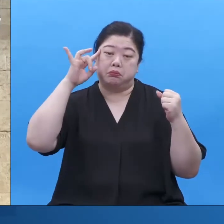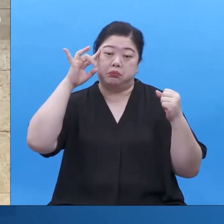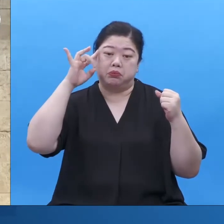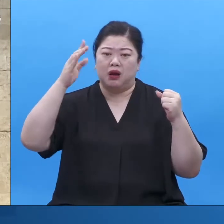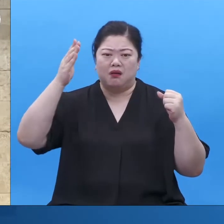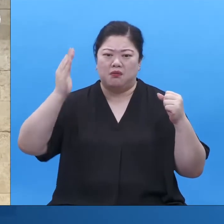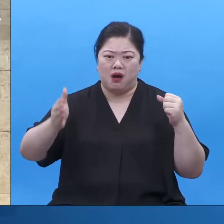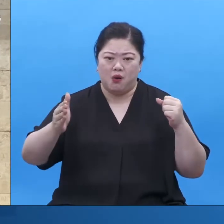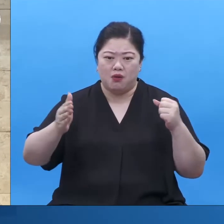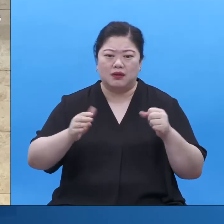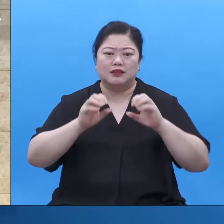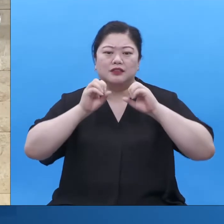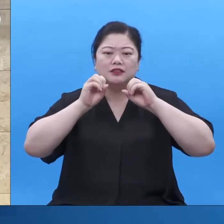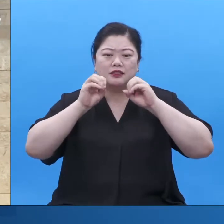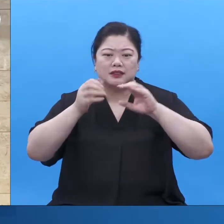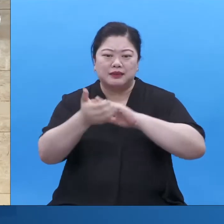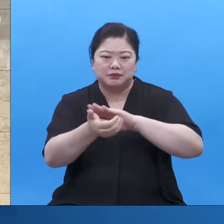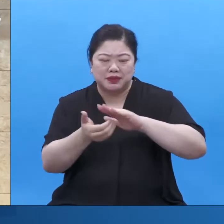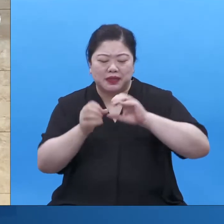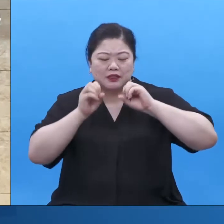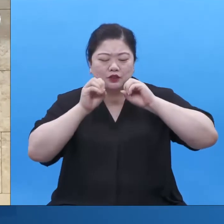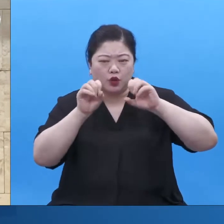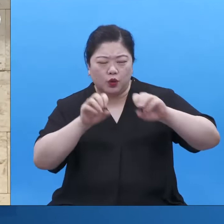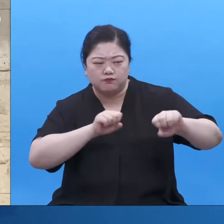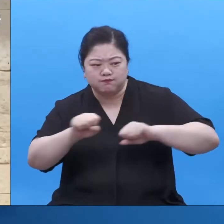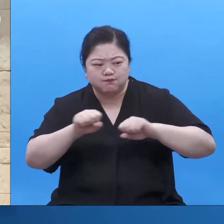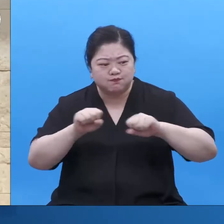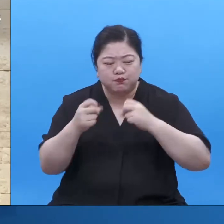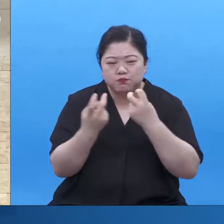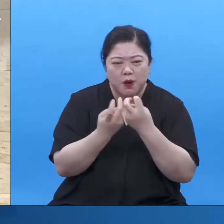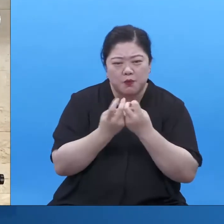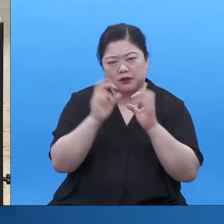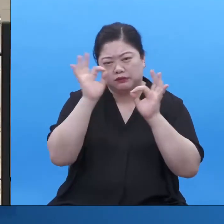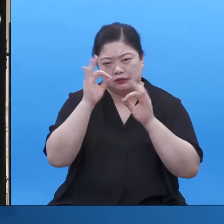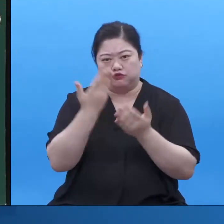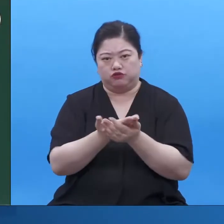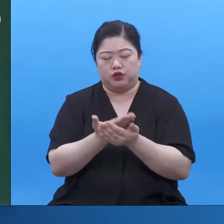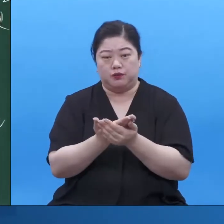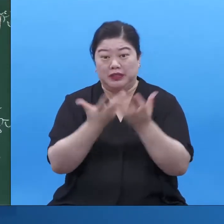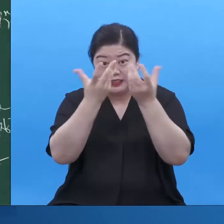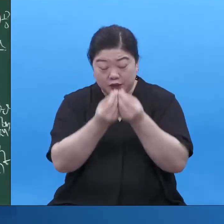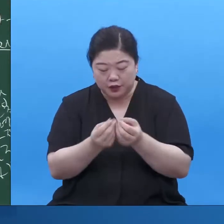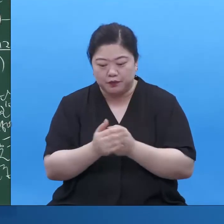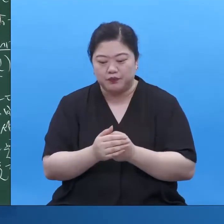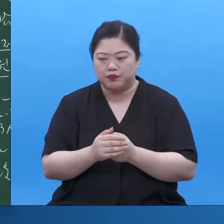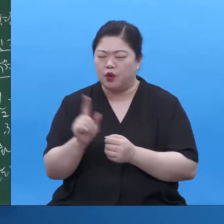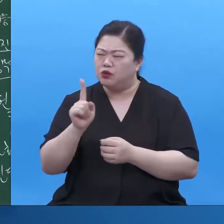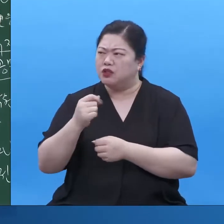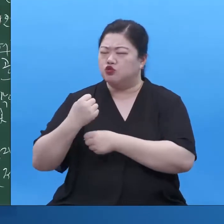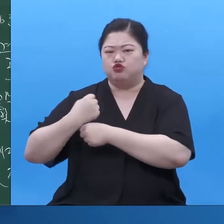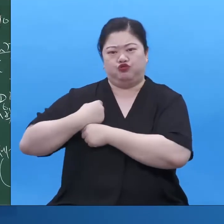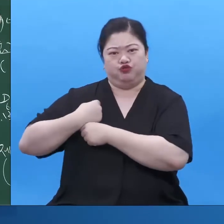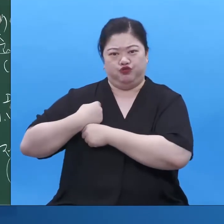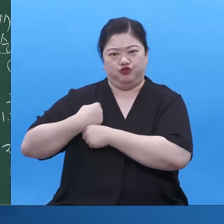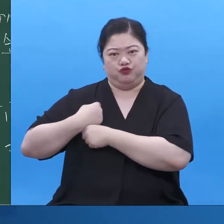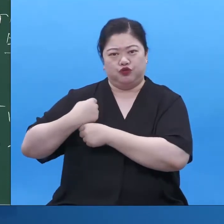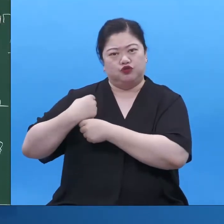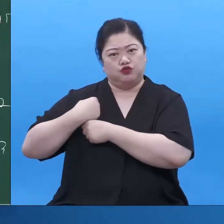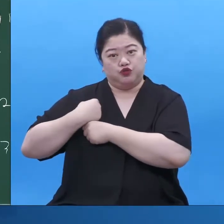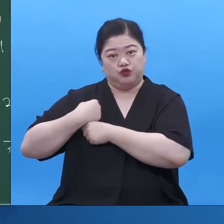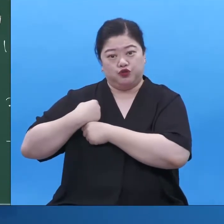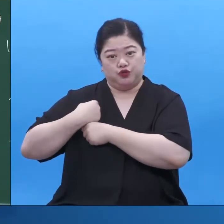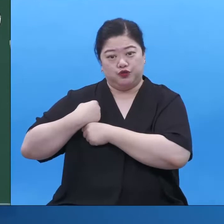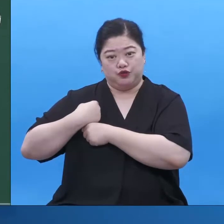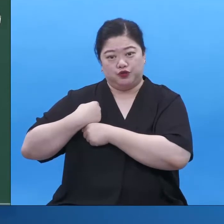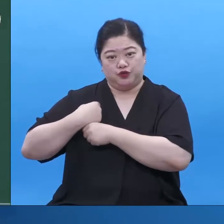제 참고 한 예를 들겠습니다 군 공무원 한 명이 아마 장군으로 알고 있는데 군 공무원 한 명이